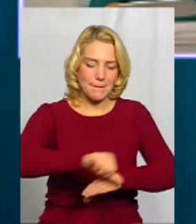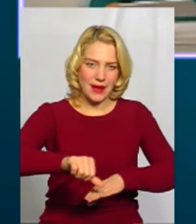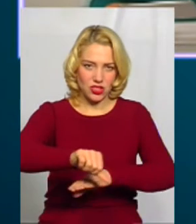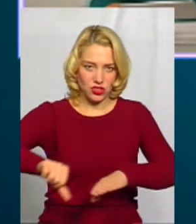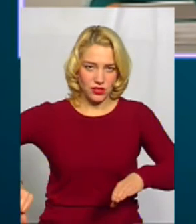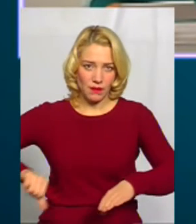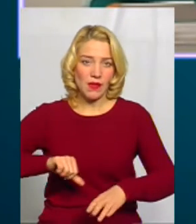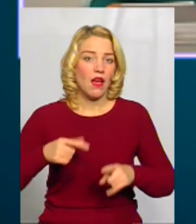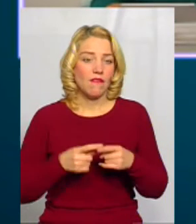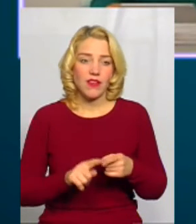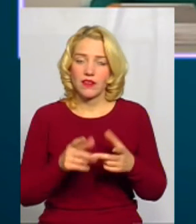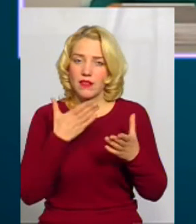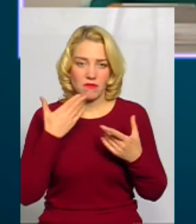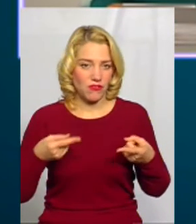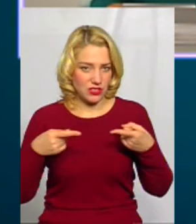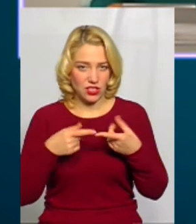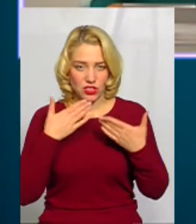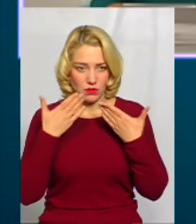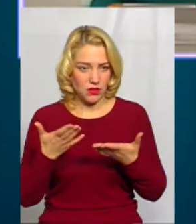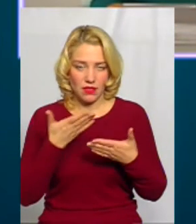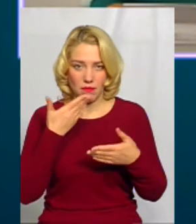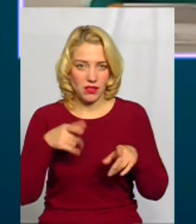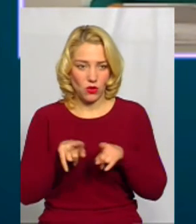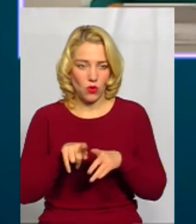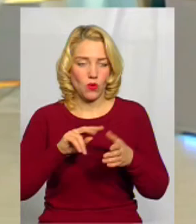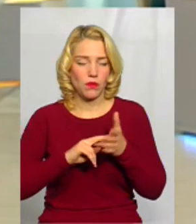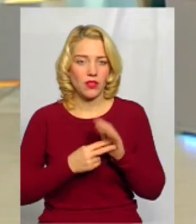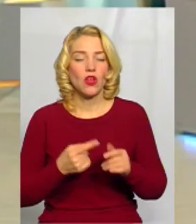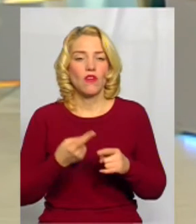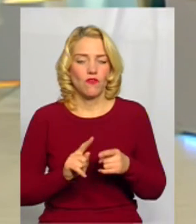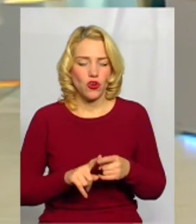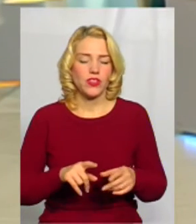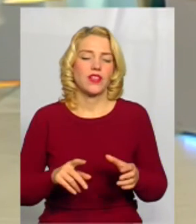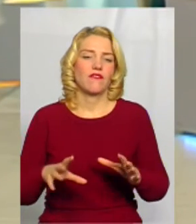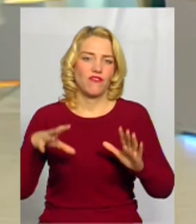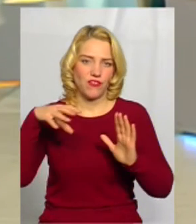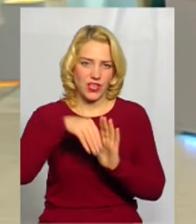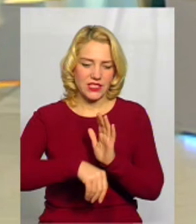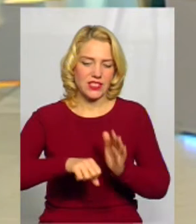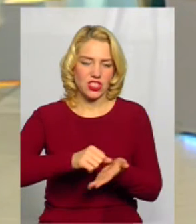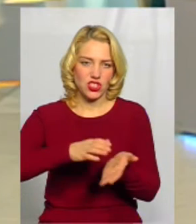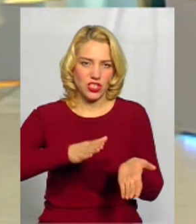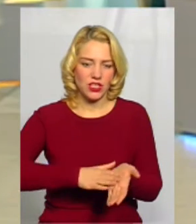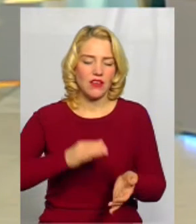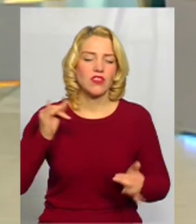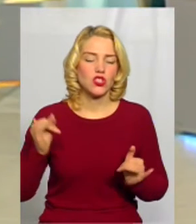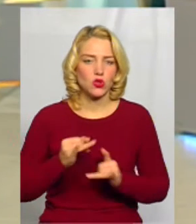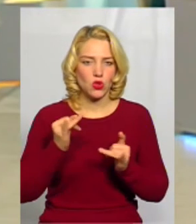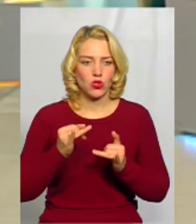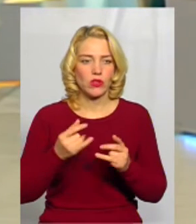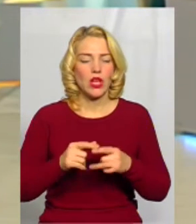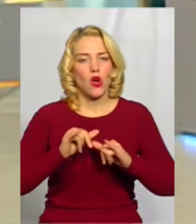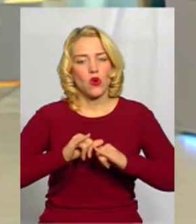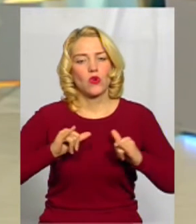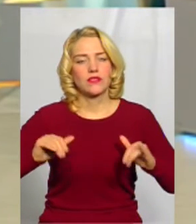вони не визначені, поки немає того плану? Вони визначені в генеральному плані розвитку заповідника,